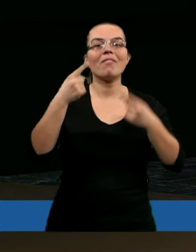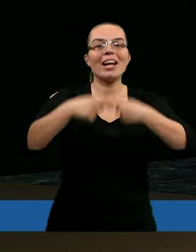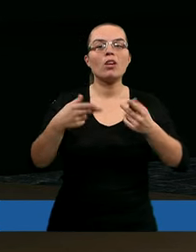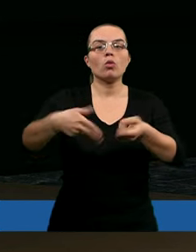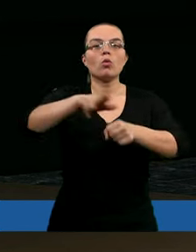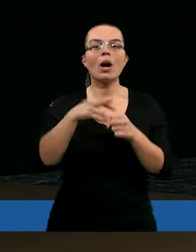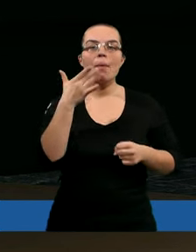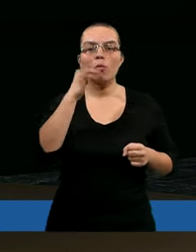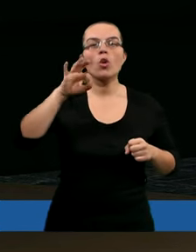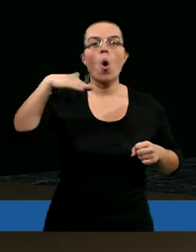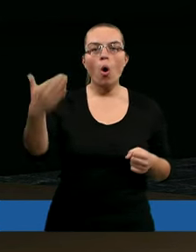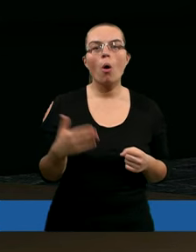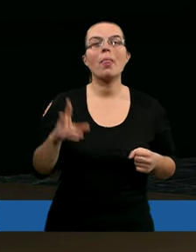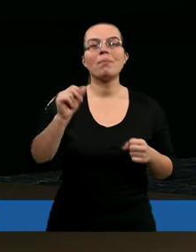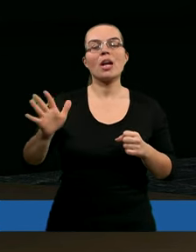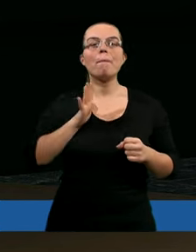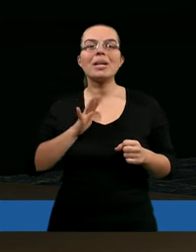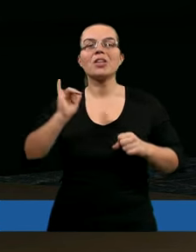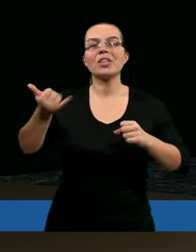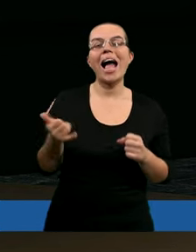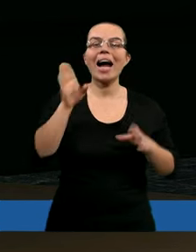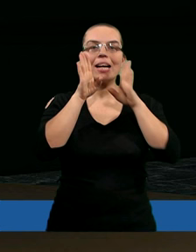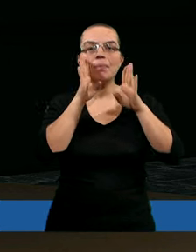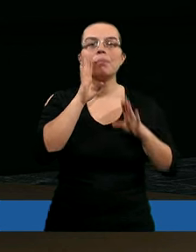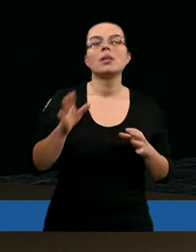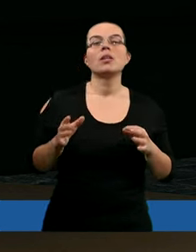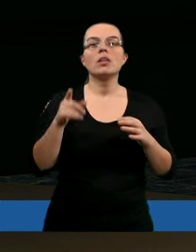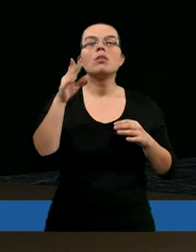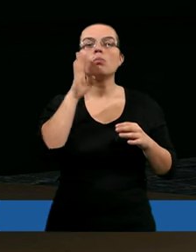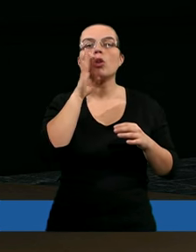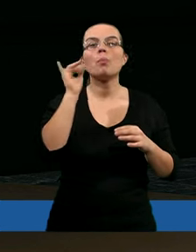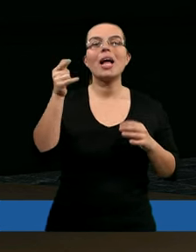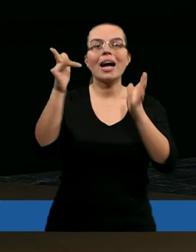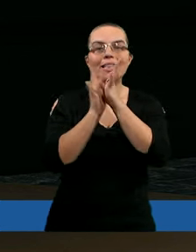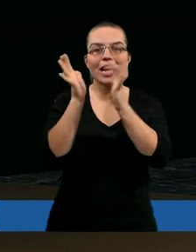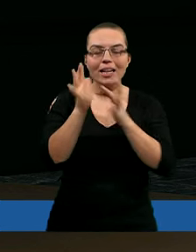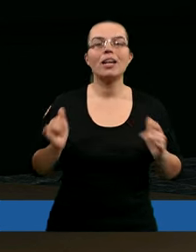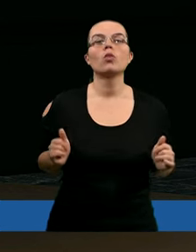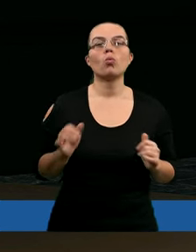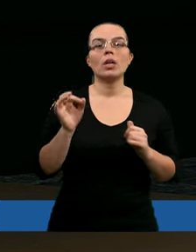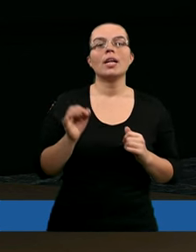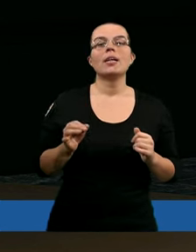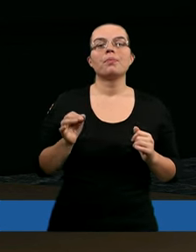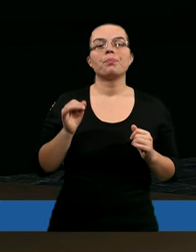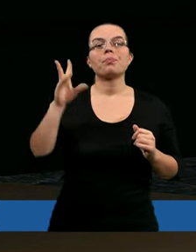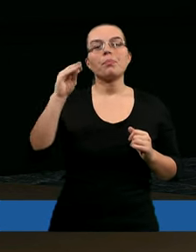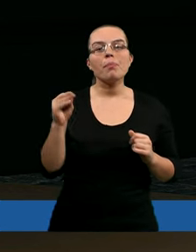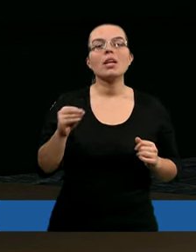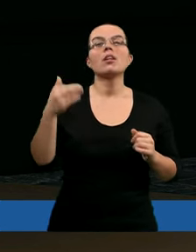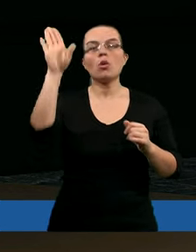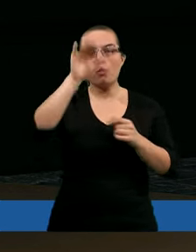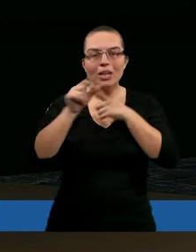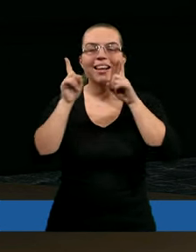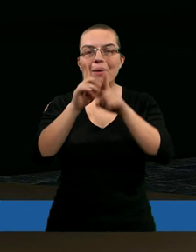mówią o tym, że Bóg jakby wybrał nas jeszcze przed założeniem świata, że